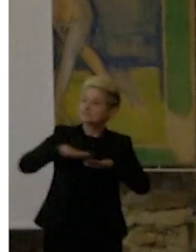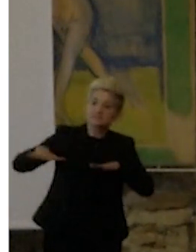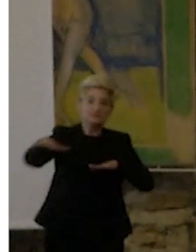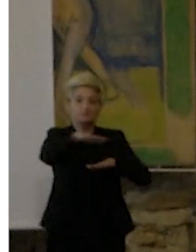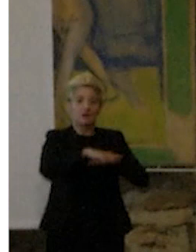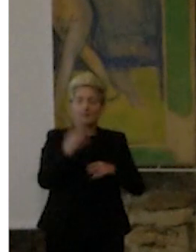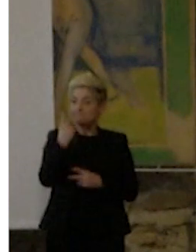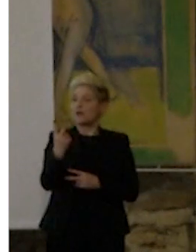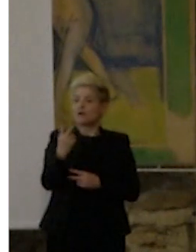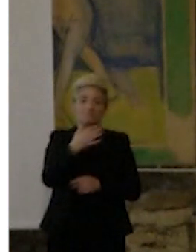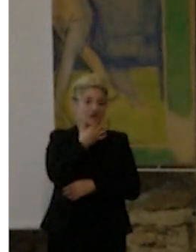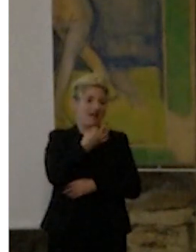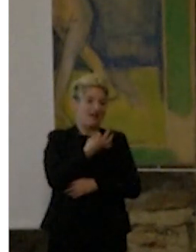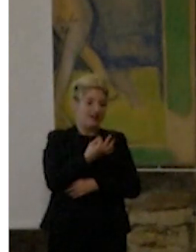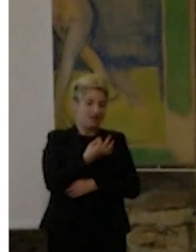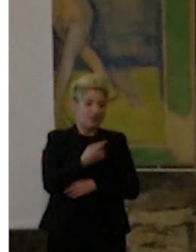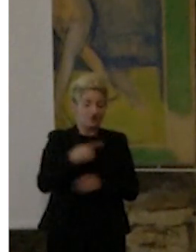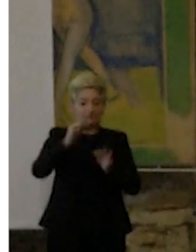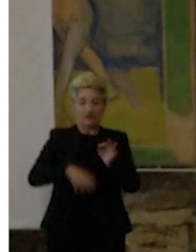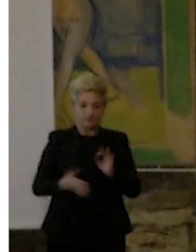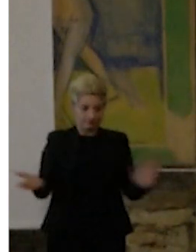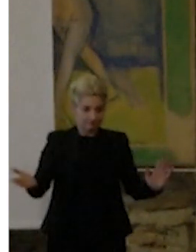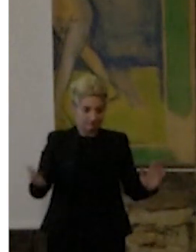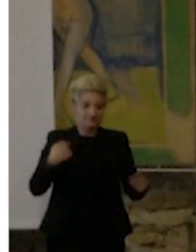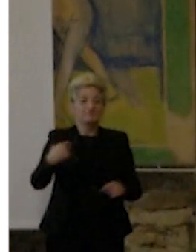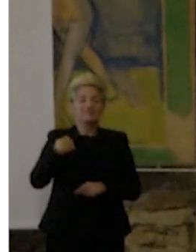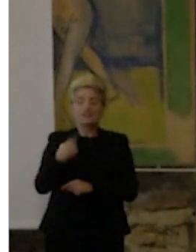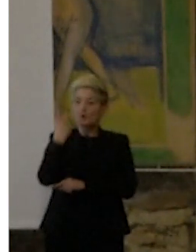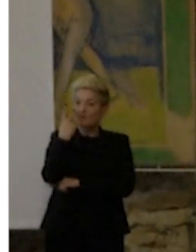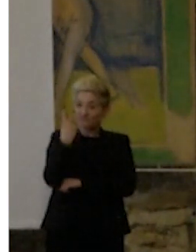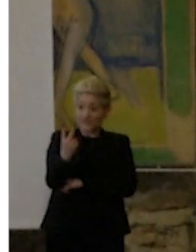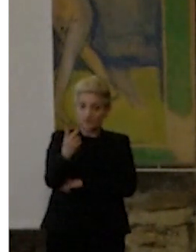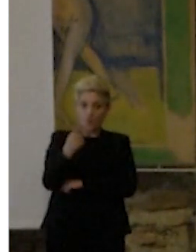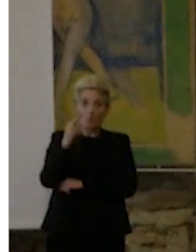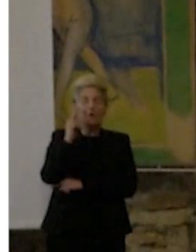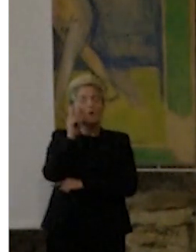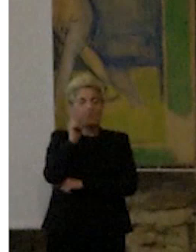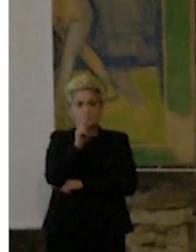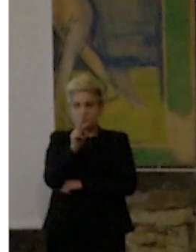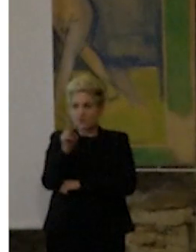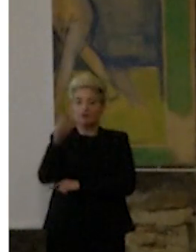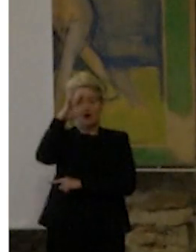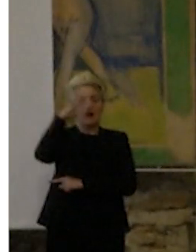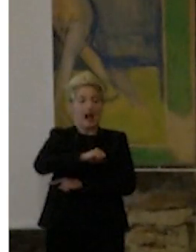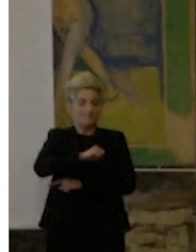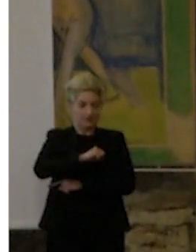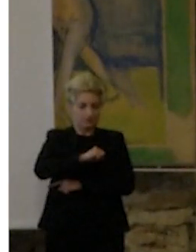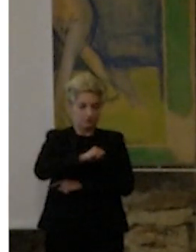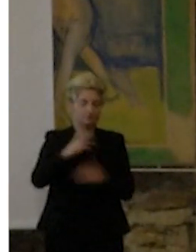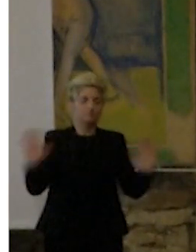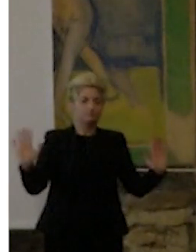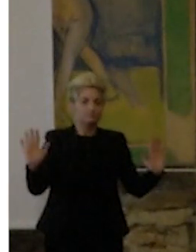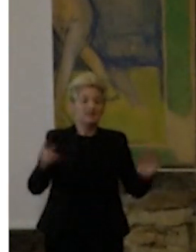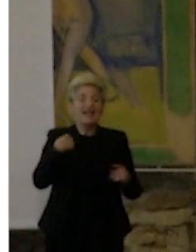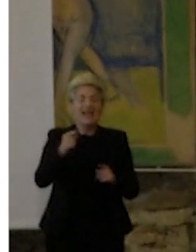spazio e dire il bello passa attraverso tre parole. Vedo, guardo, comprendo. Vedo entra attraverso la retina un